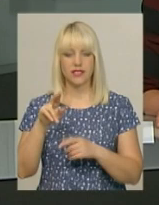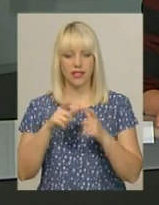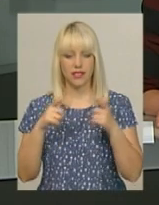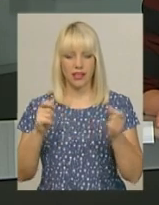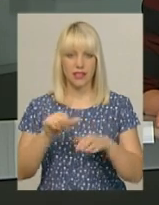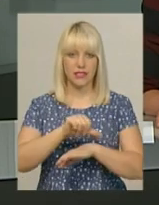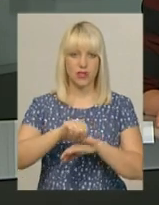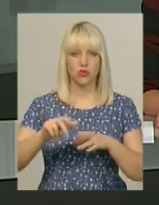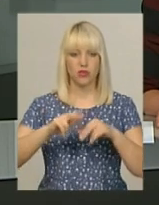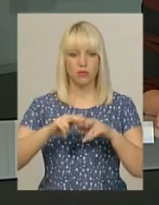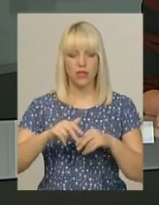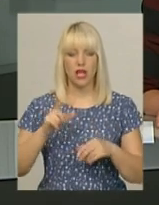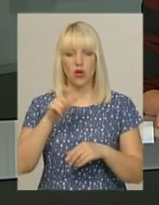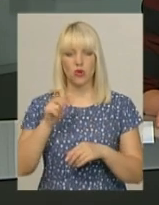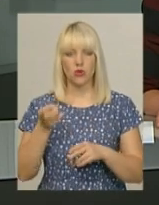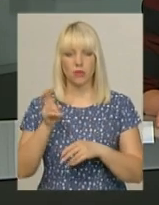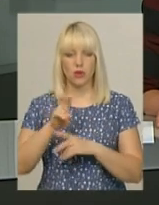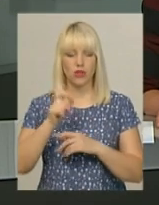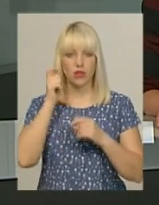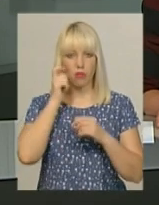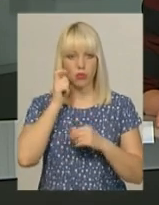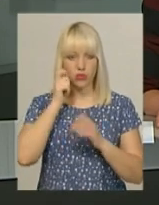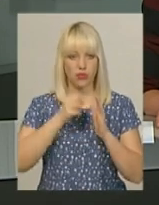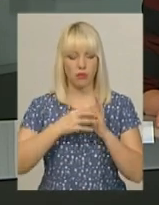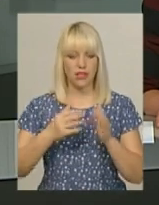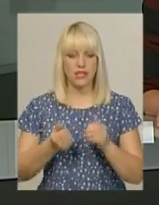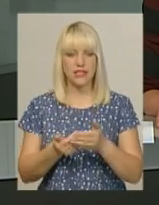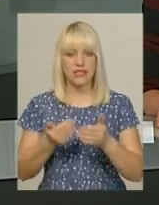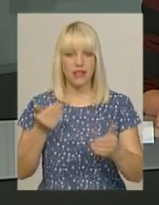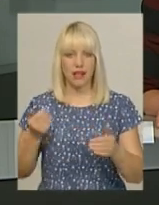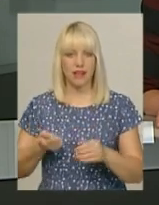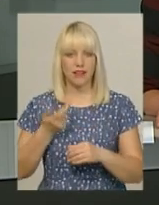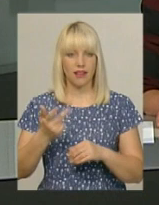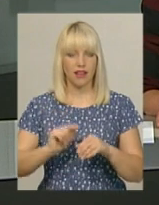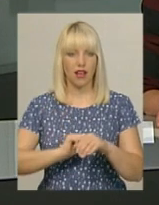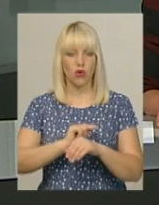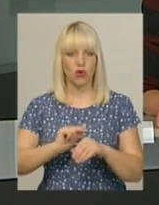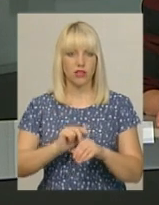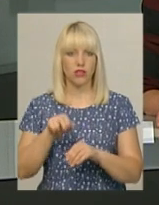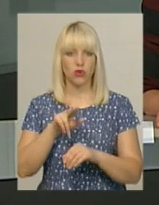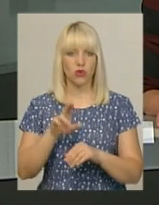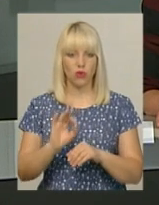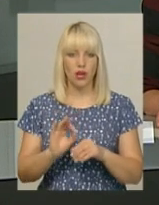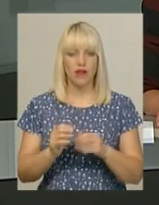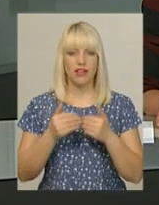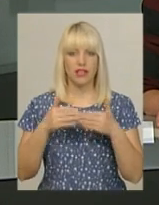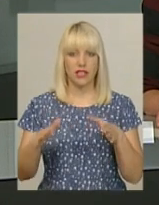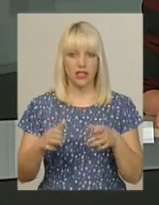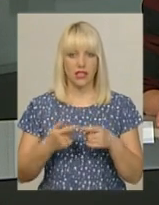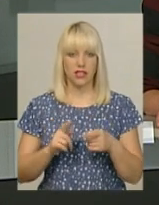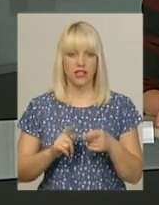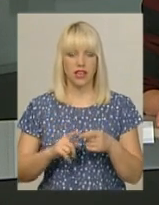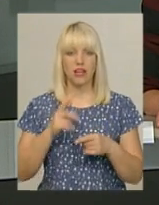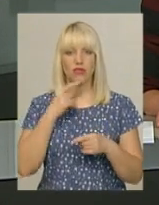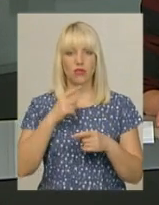клієнти приходять на Пушкина-15 за кілька годин до відкриття міськвідділу. Наплив клієнтів в обласному управлінні міграційної